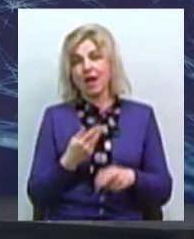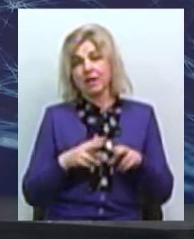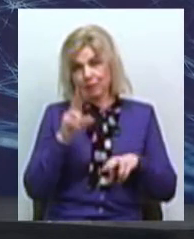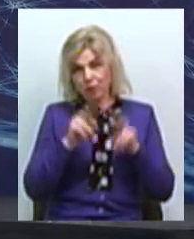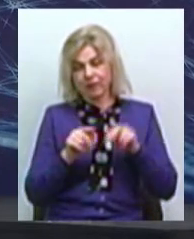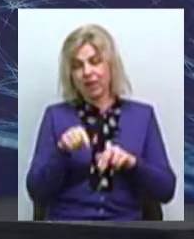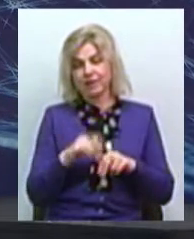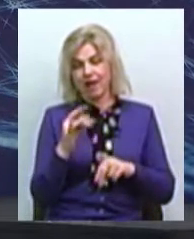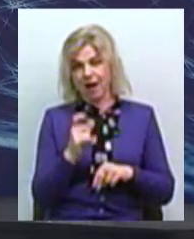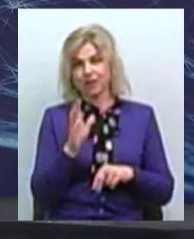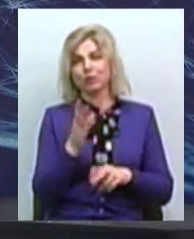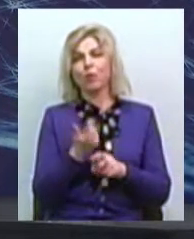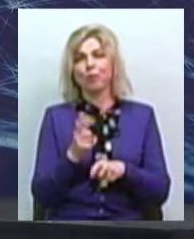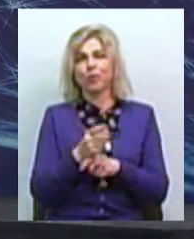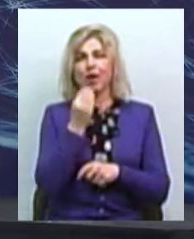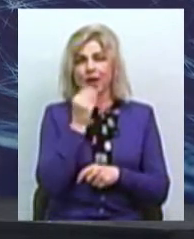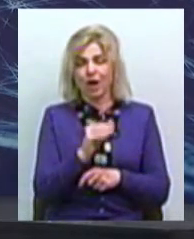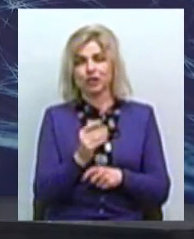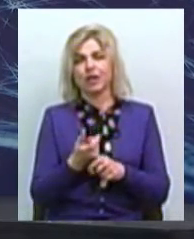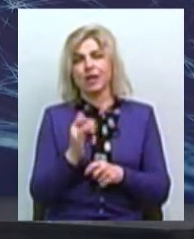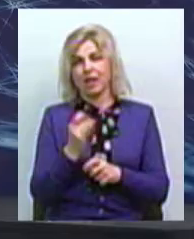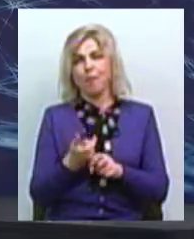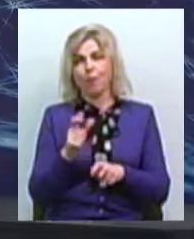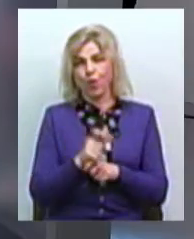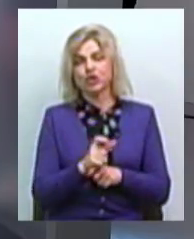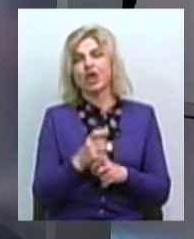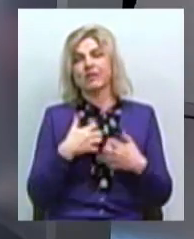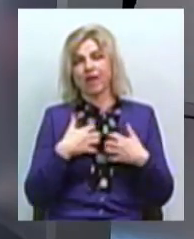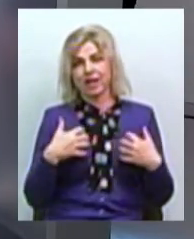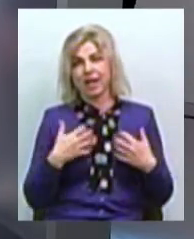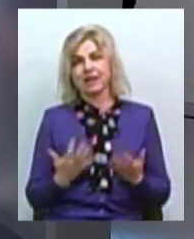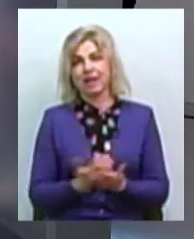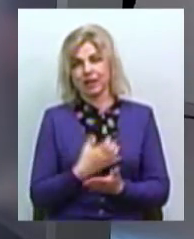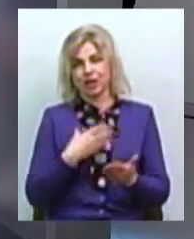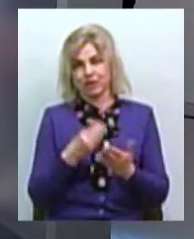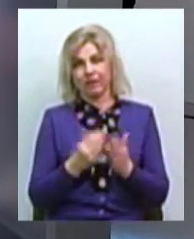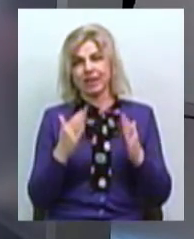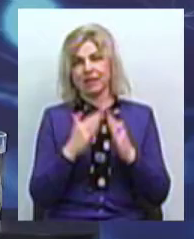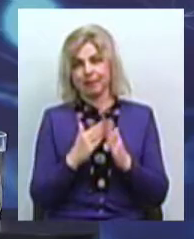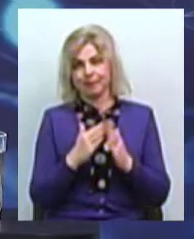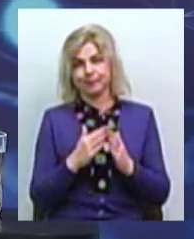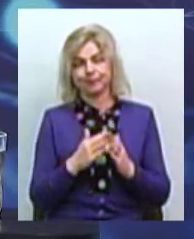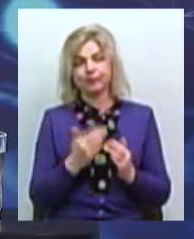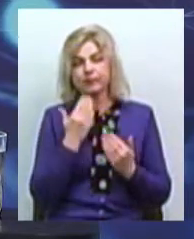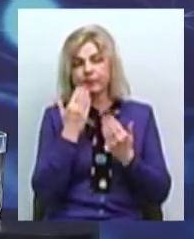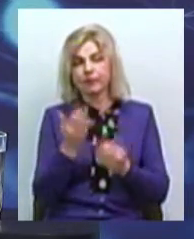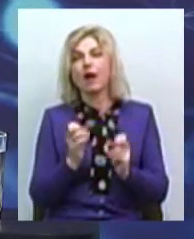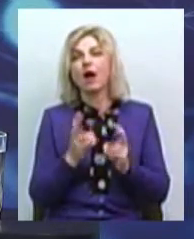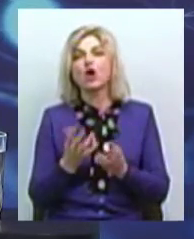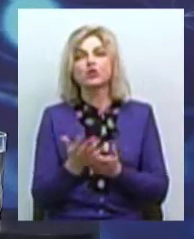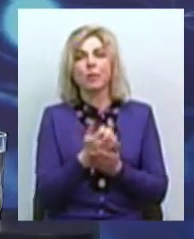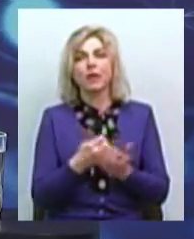що цього разу буде ще краще, ще більше і ще більше тварин знайде свій дім. А як ви їх збирали для того, щоб провести